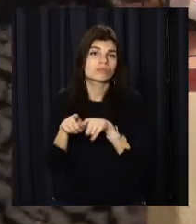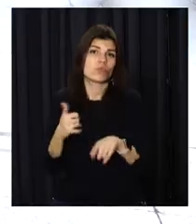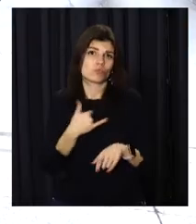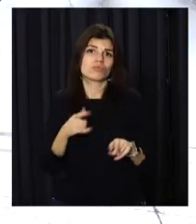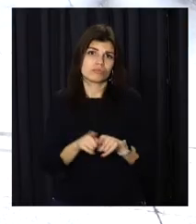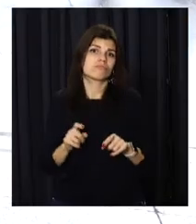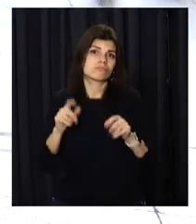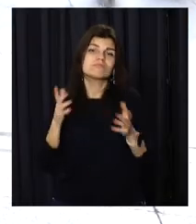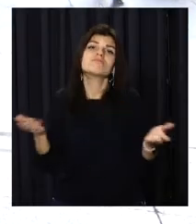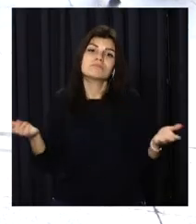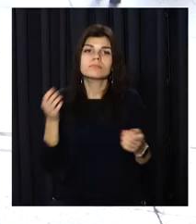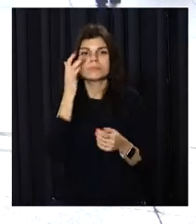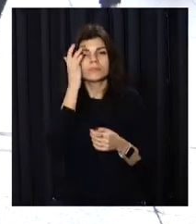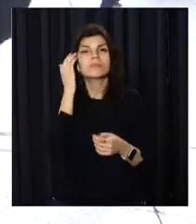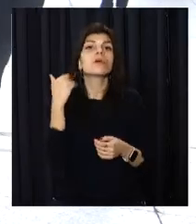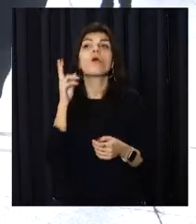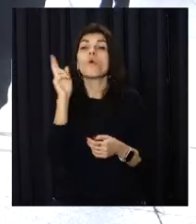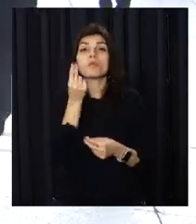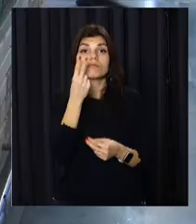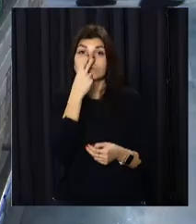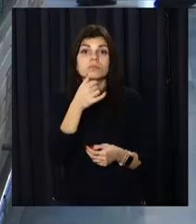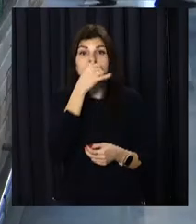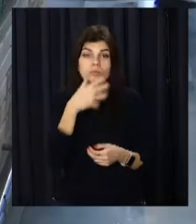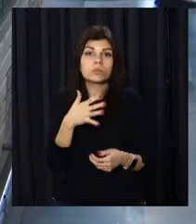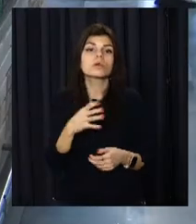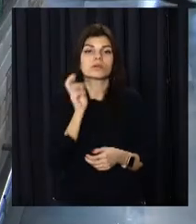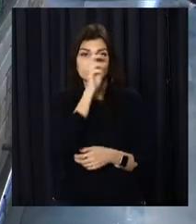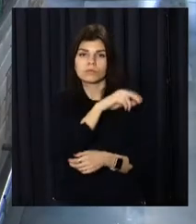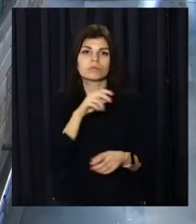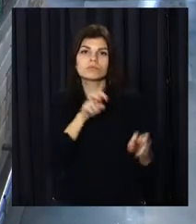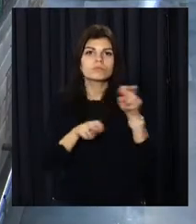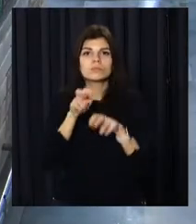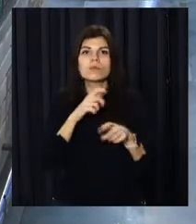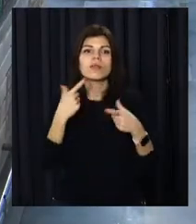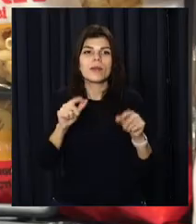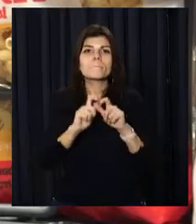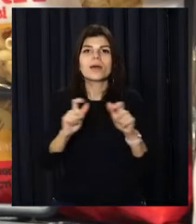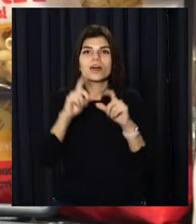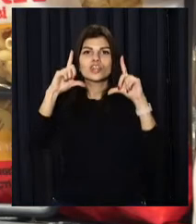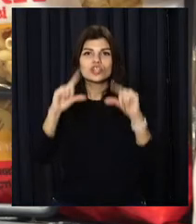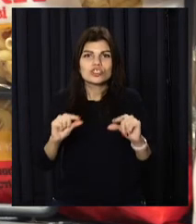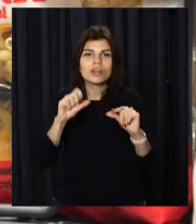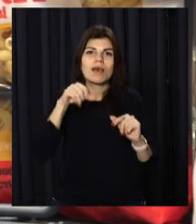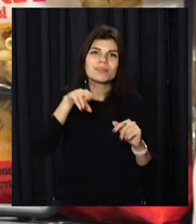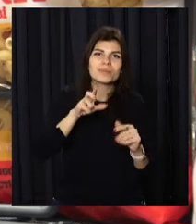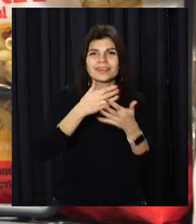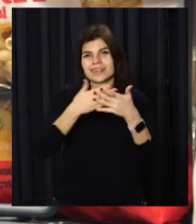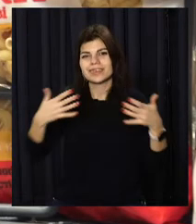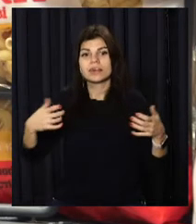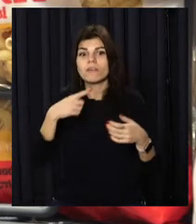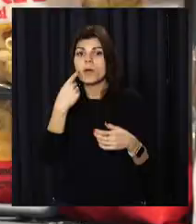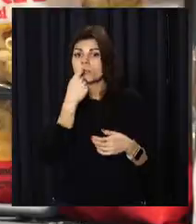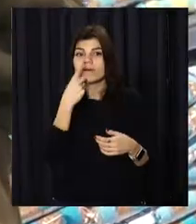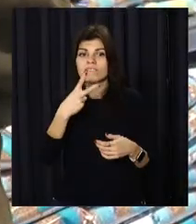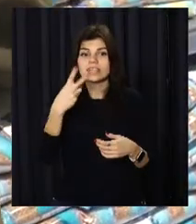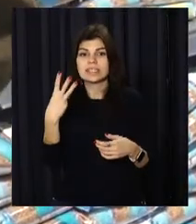подорожало. Кого ціни на ринку не влаштовують, йдуть до супермаркетів та шукають товари за знижками. На ринку макарони по 23